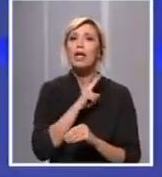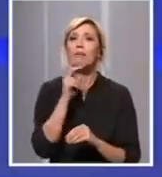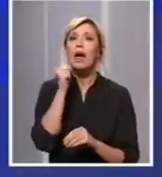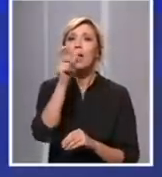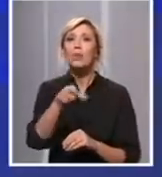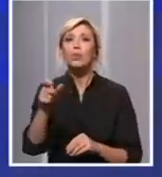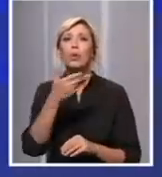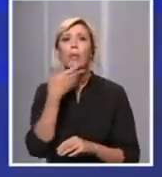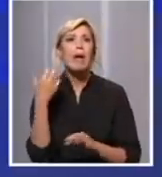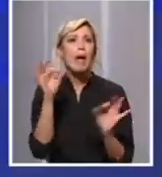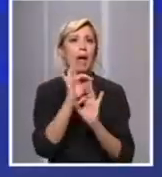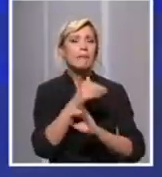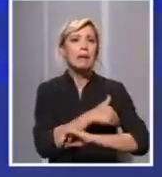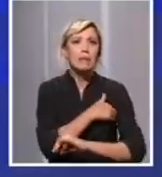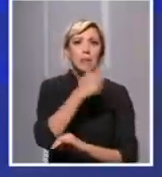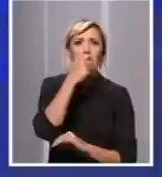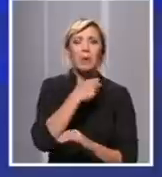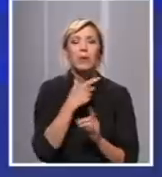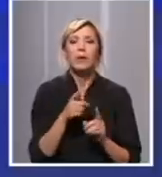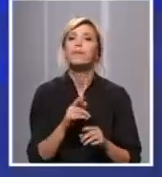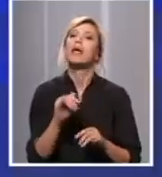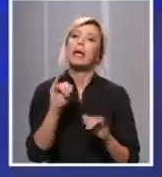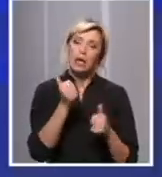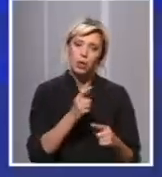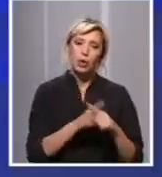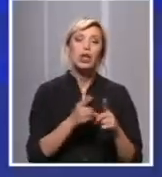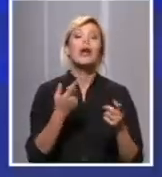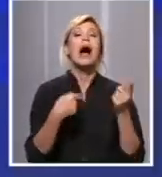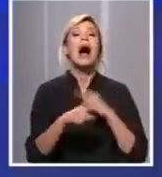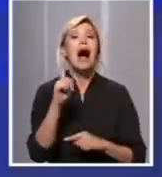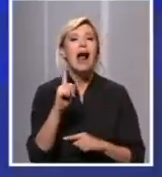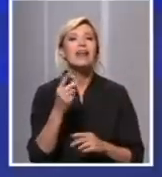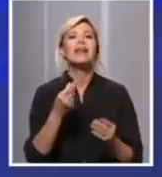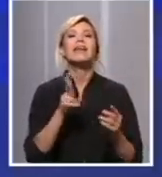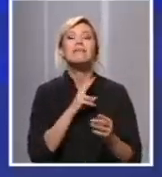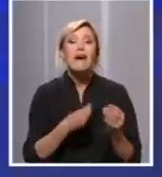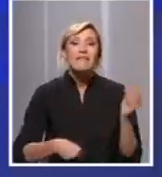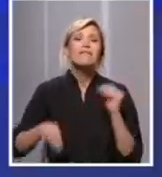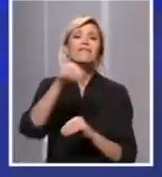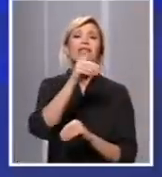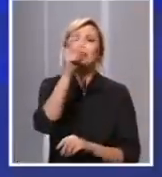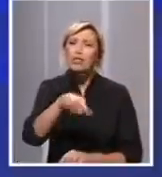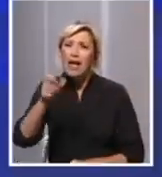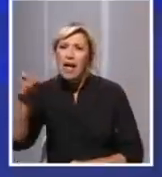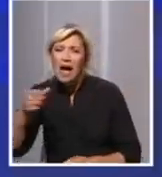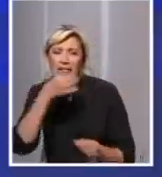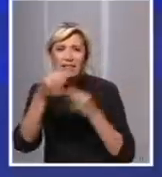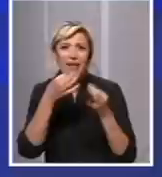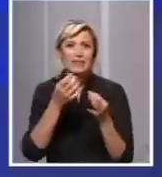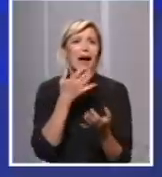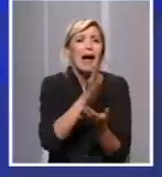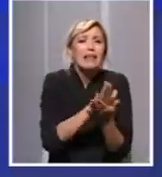To jeste ali opet moramo voditi računa da je i sve veći broj osoba koji se testira širom sveta na samom početku